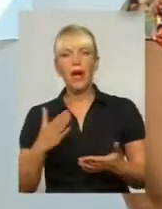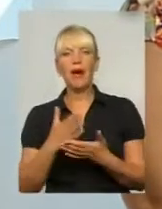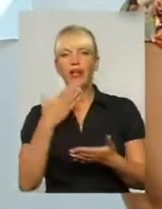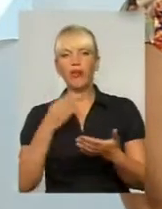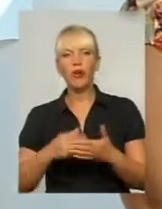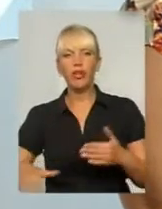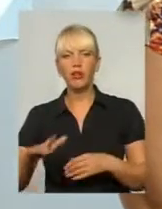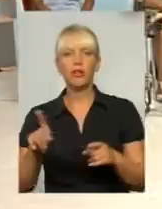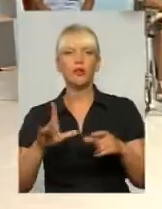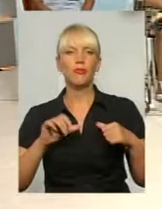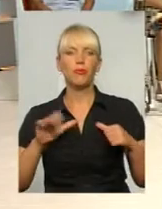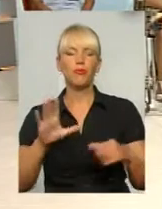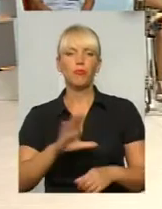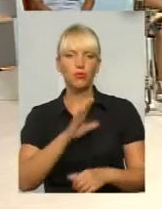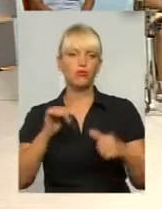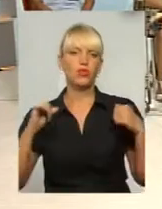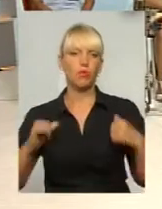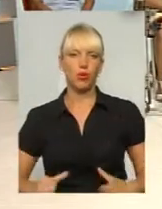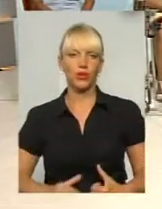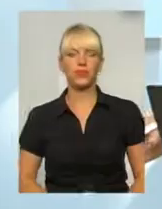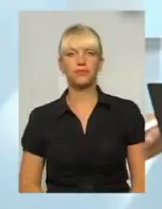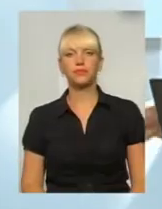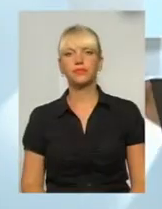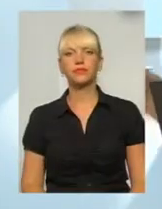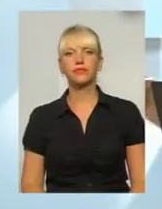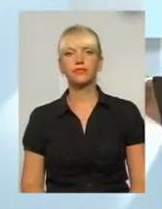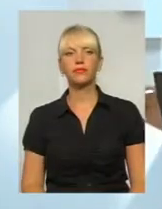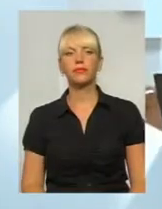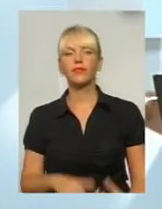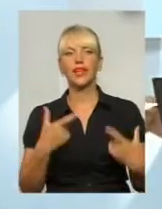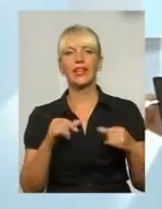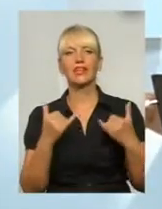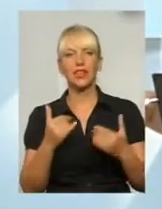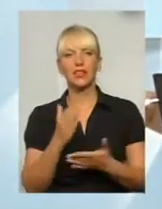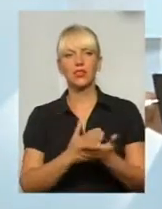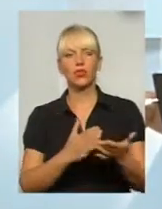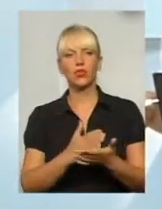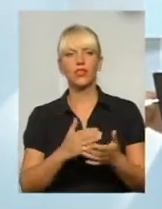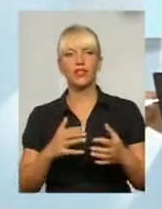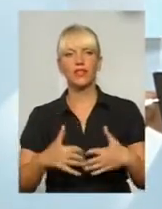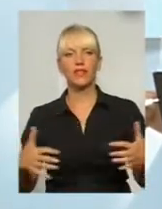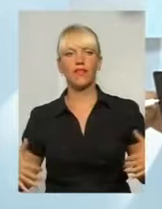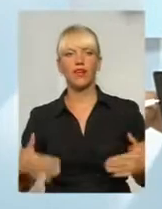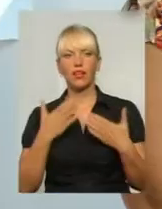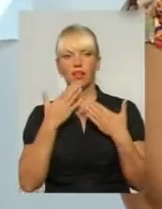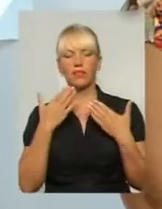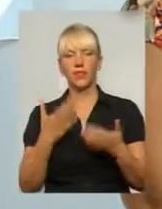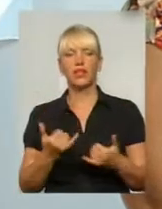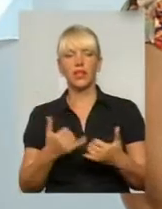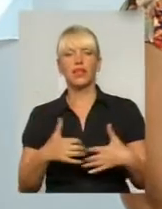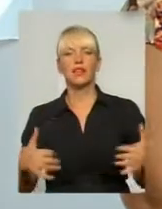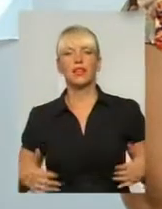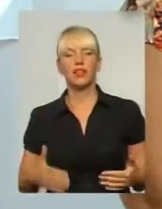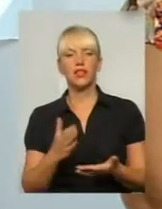Нарешті за 10 років. Дякую, пані Людмила. Скажіть, будь ласка, де зараз знаходяться тварини? Тварини зараз